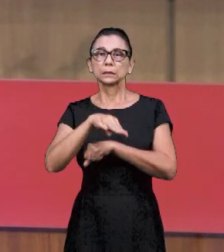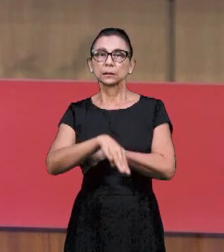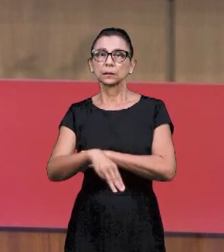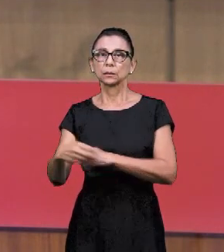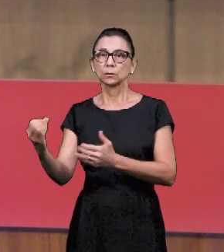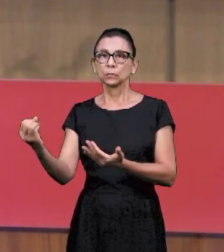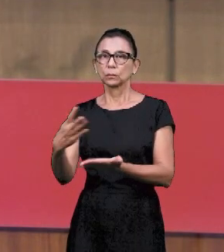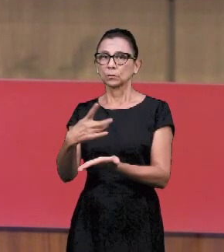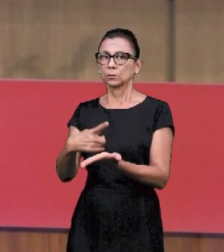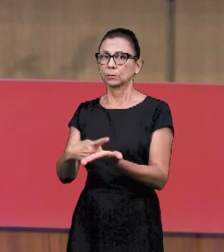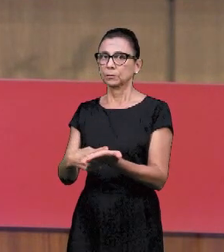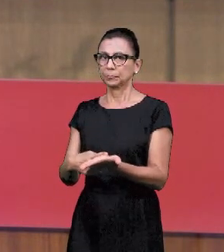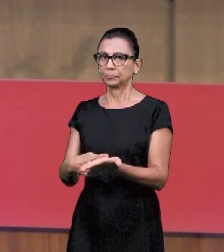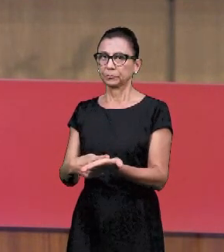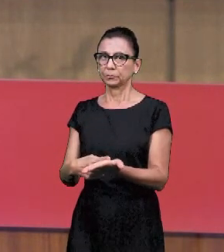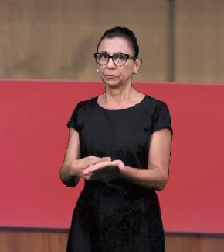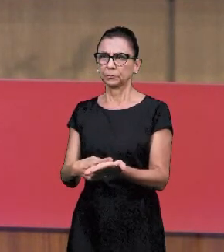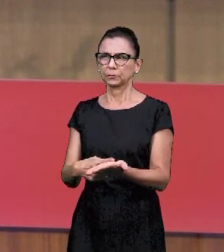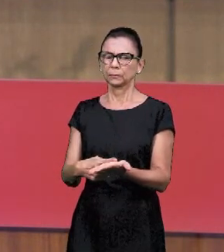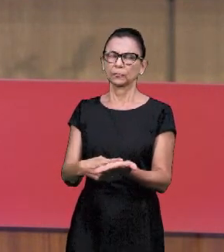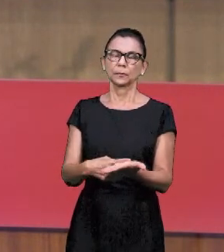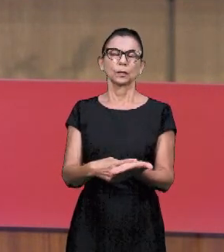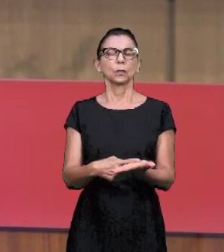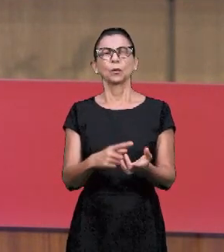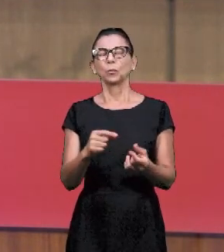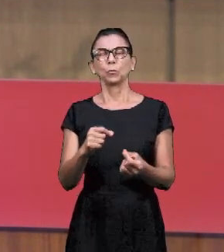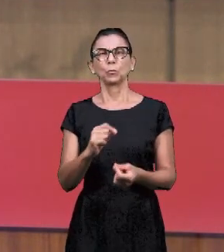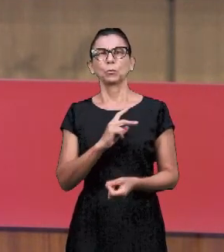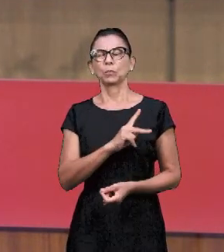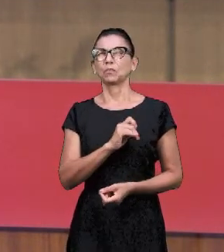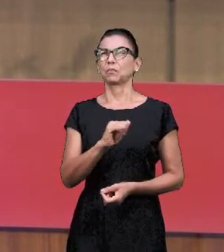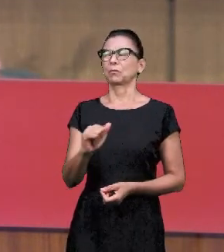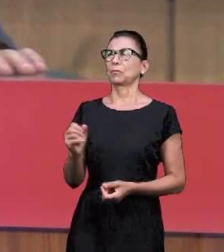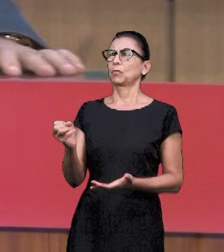призвал нас к служению Нового Завета.